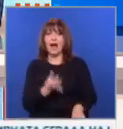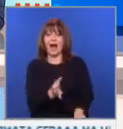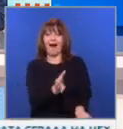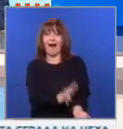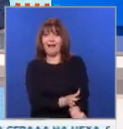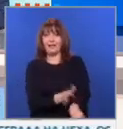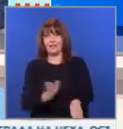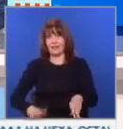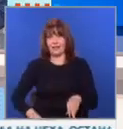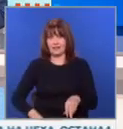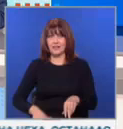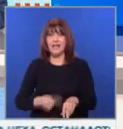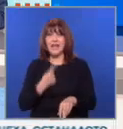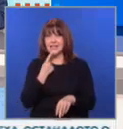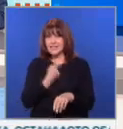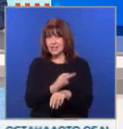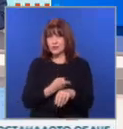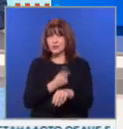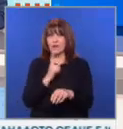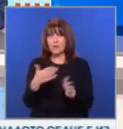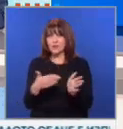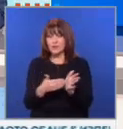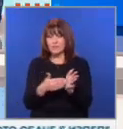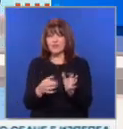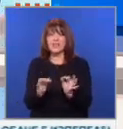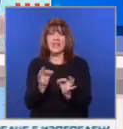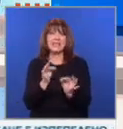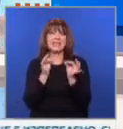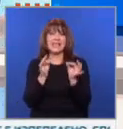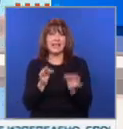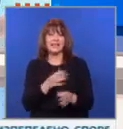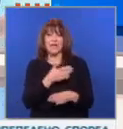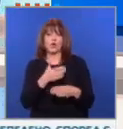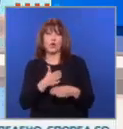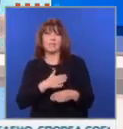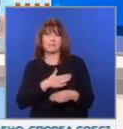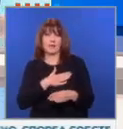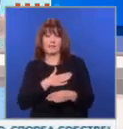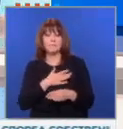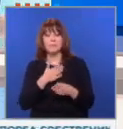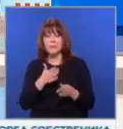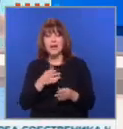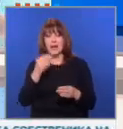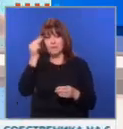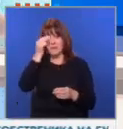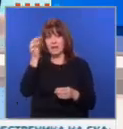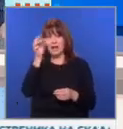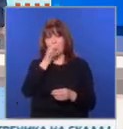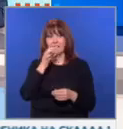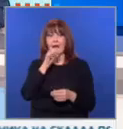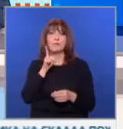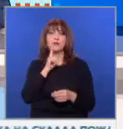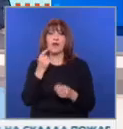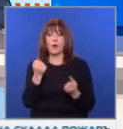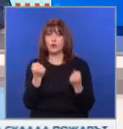опасна, защото за часове може да причини сепсис и да предизвика смърт. В България няма данни за човек оцелял след заразяване с бактерията по